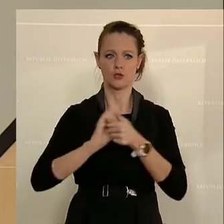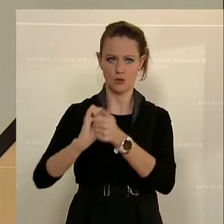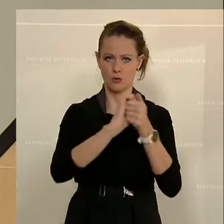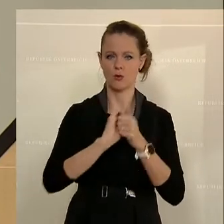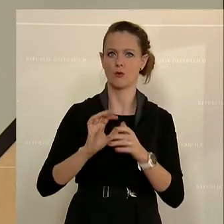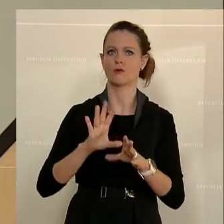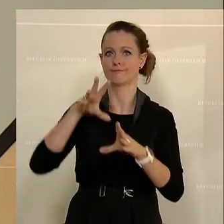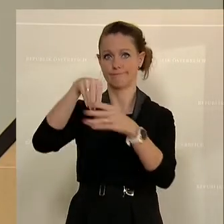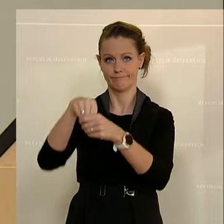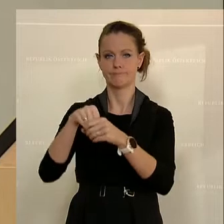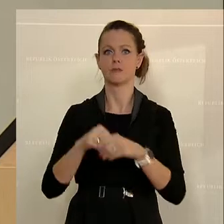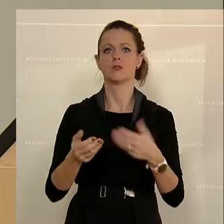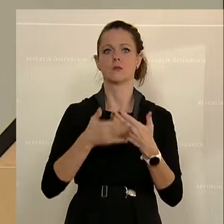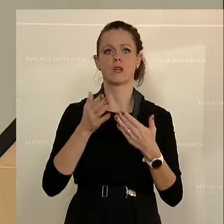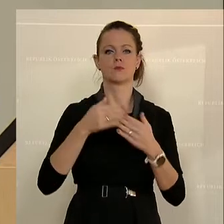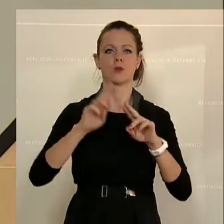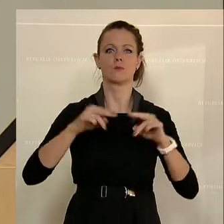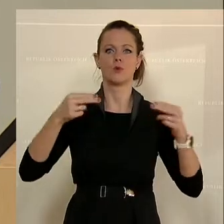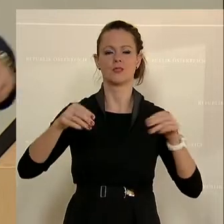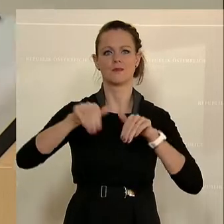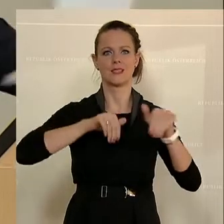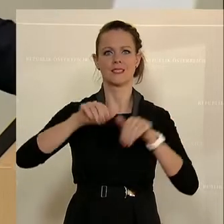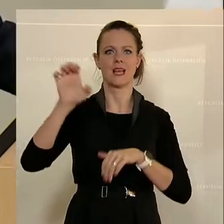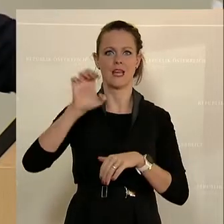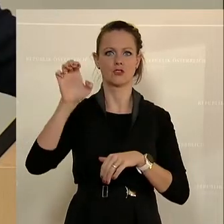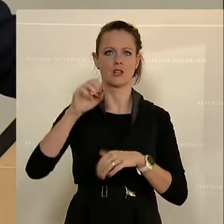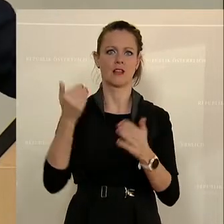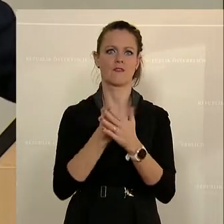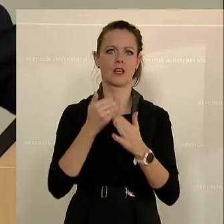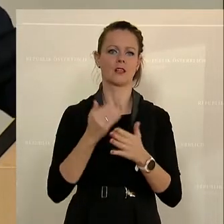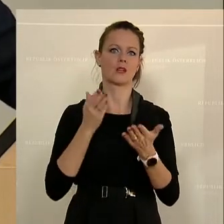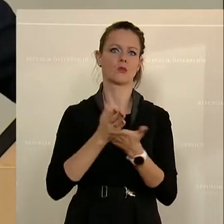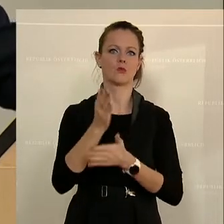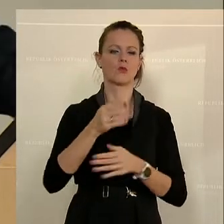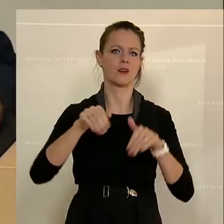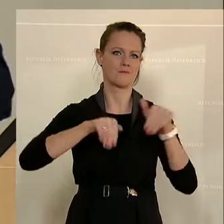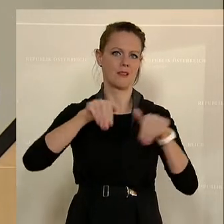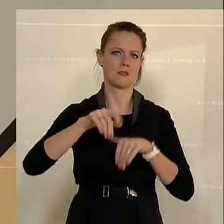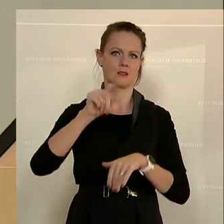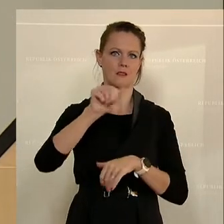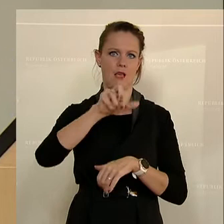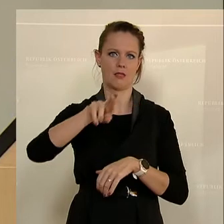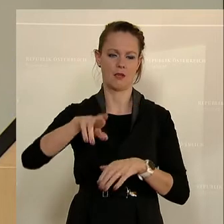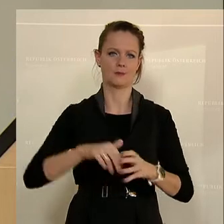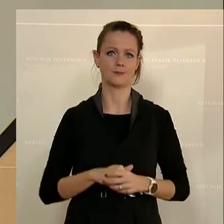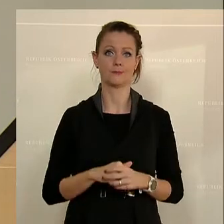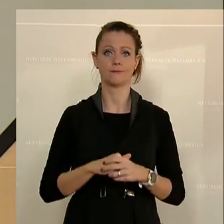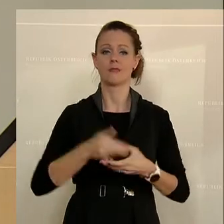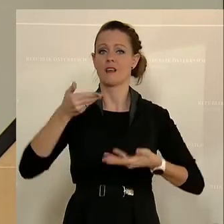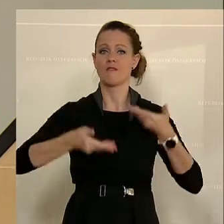Bundesministerin Edstater durch die Bundesministerin Tanner vertreten wird. Hinsichtlich der eingelangten